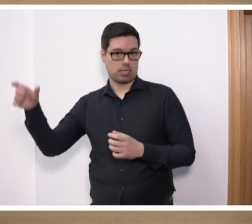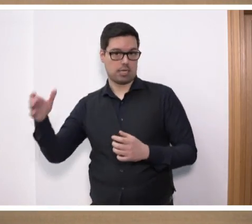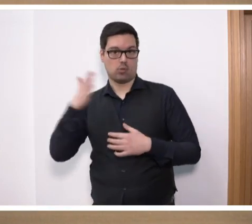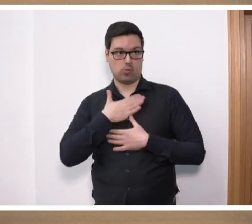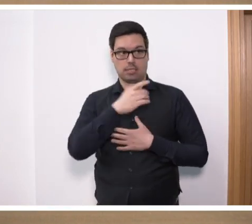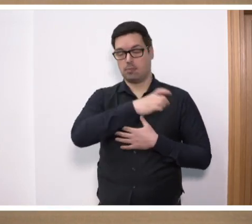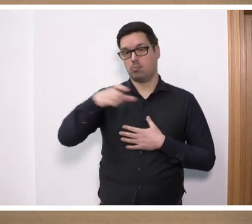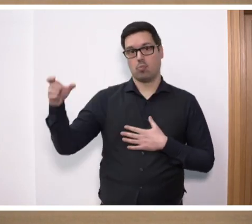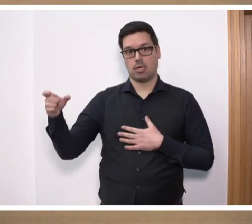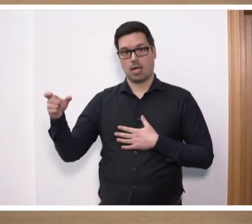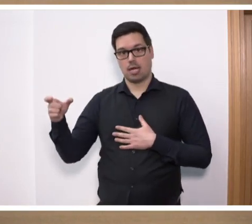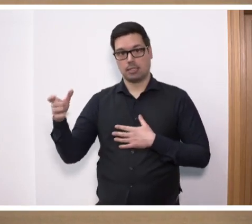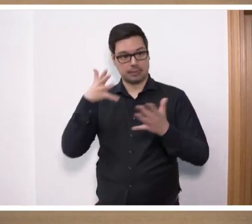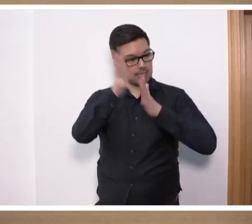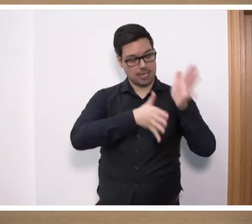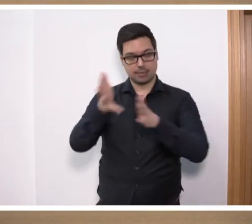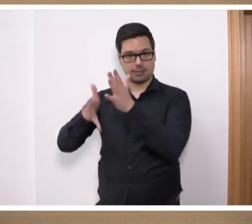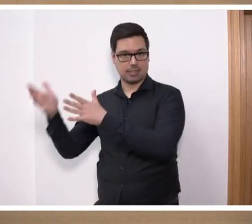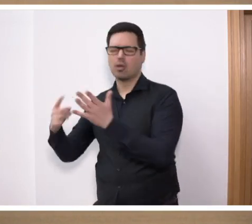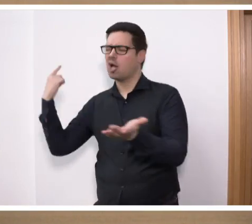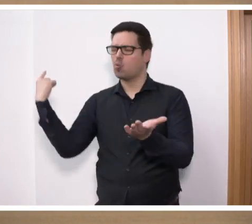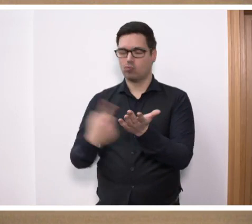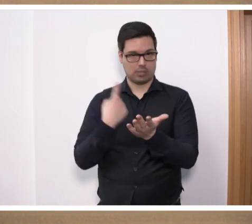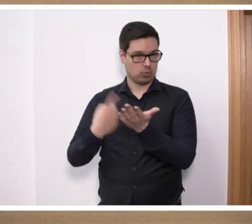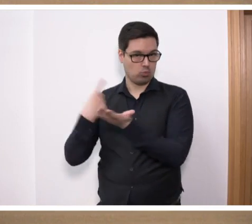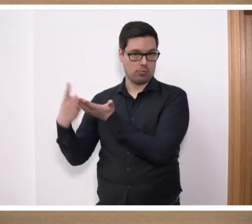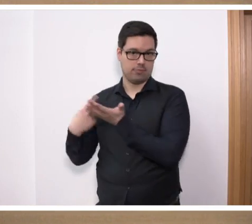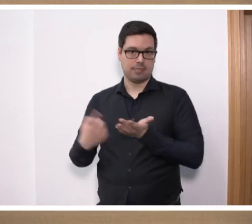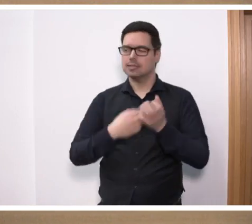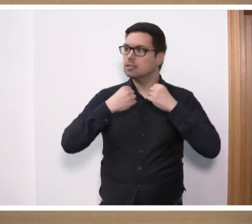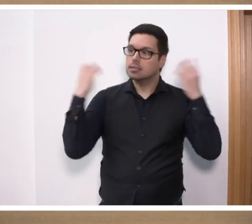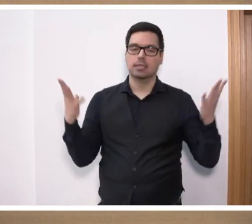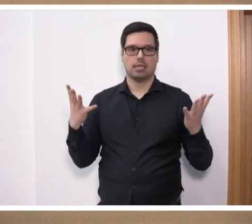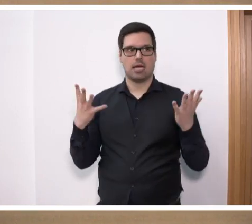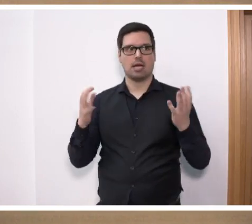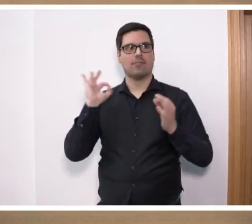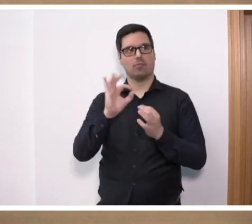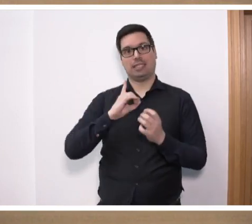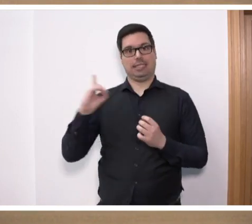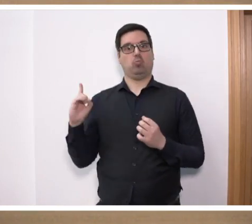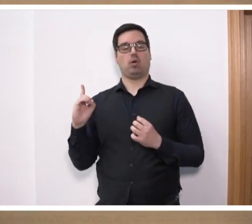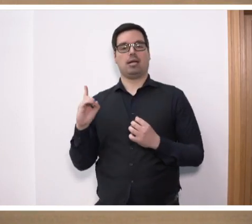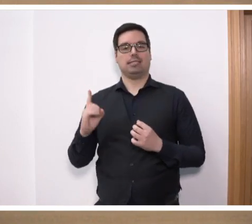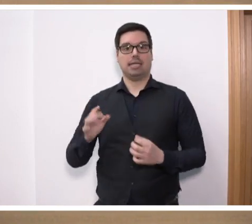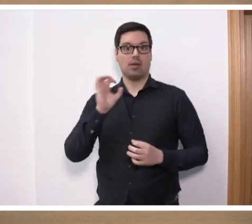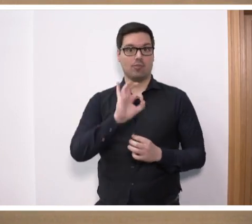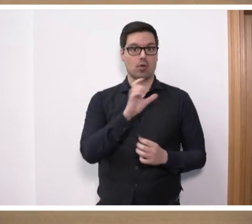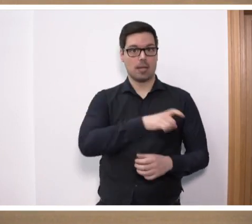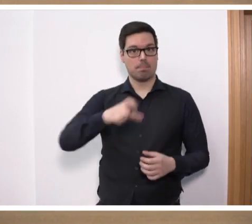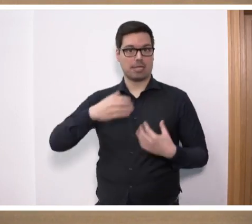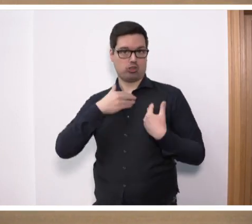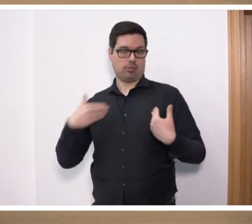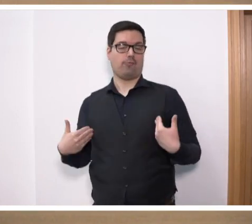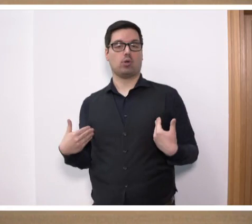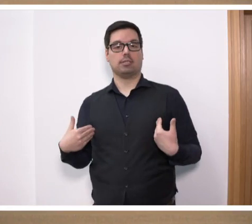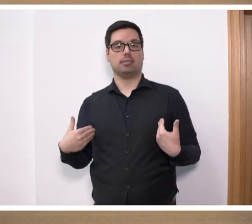Mitbürger gerichtet hat und der dazu aufgerufen hat, für ein ganz klares Bekenntnis für die Demokratie, für die Menschenwürde, für